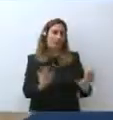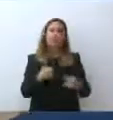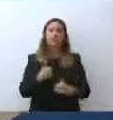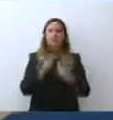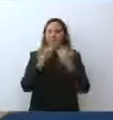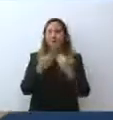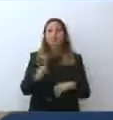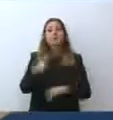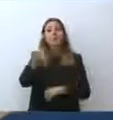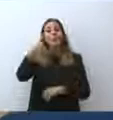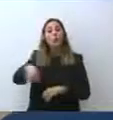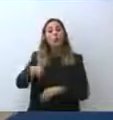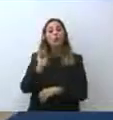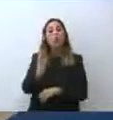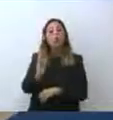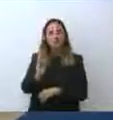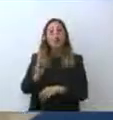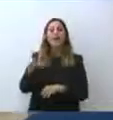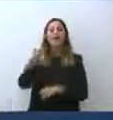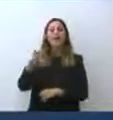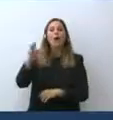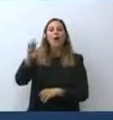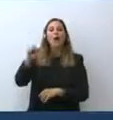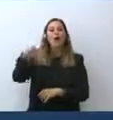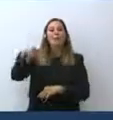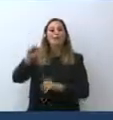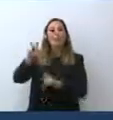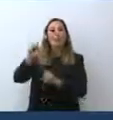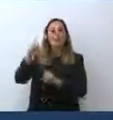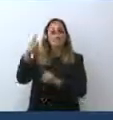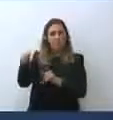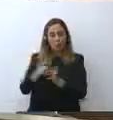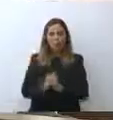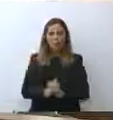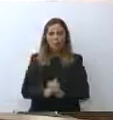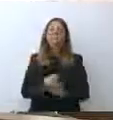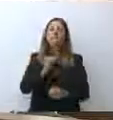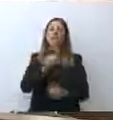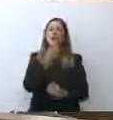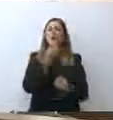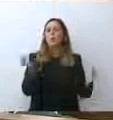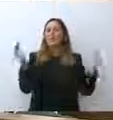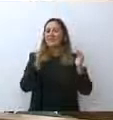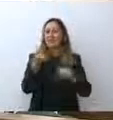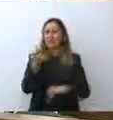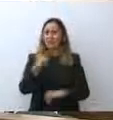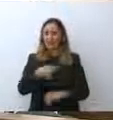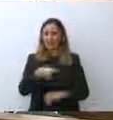Chiudiamo con una domanda di Laura Cannavò, per favore. Sì, buonasera Presidente.